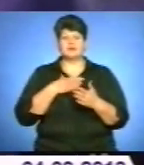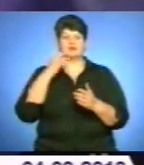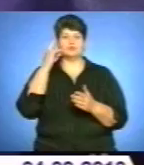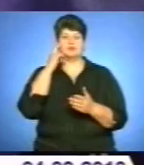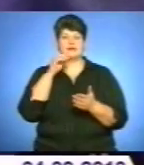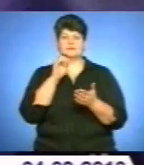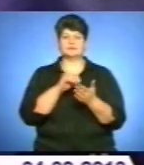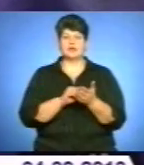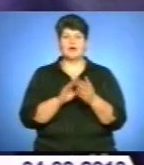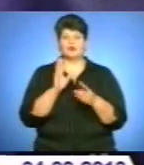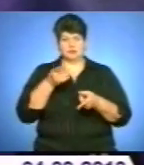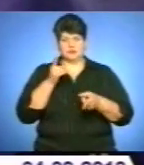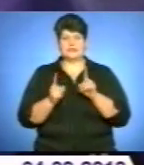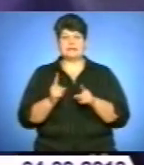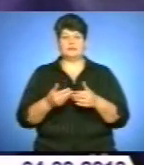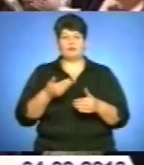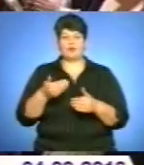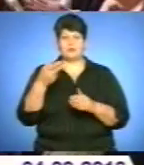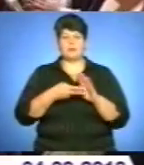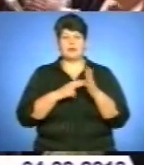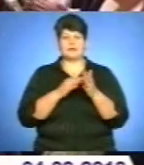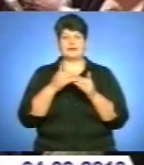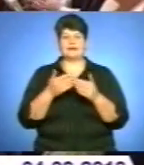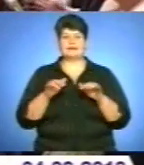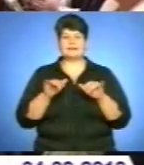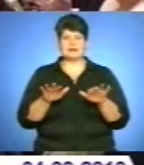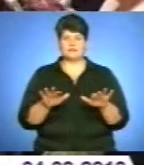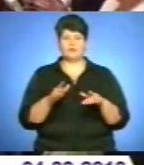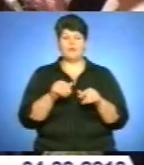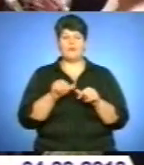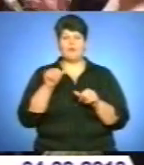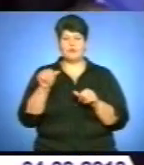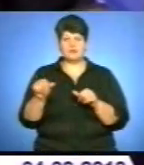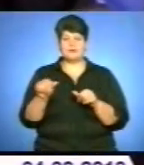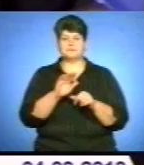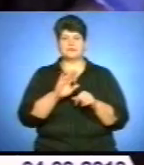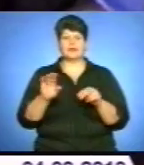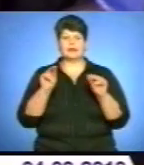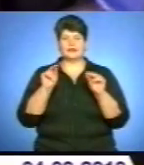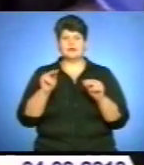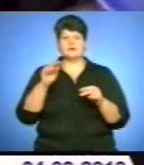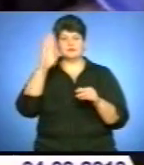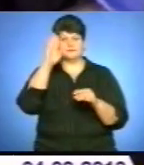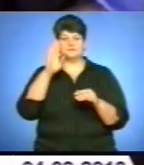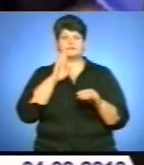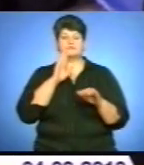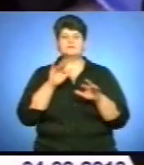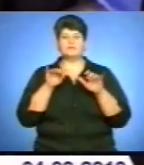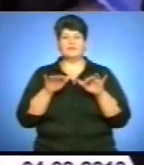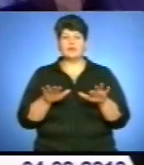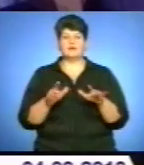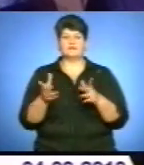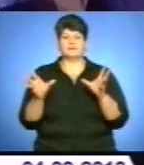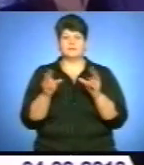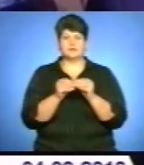буде реальний покроковий план дій. Попри гендерну нерівність, українські жінки все ж тримають гідну позицію в суспільстві, вдало